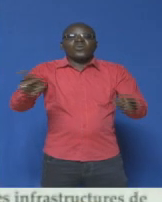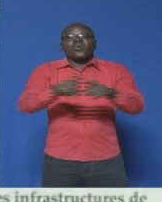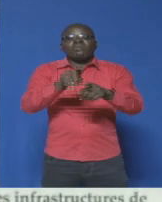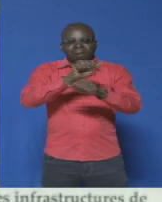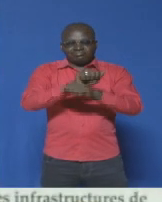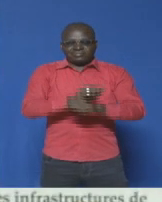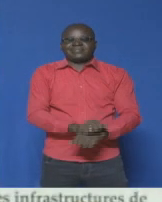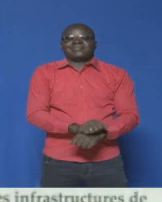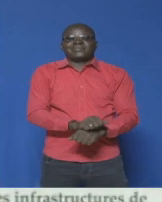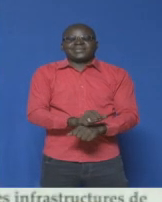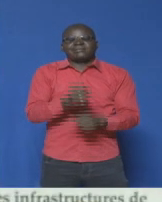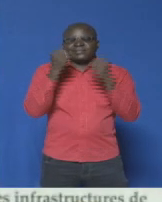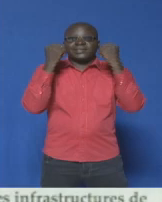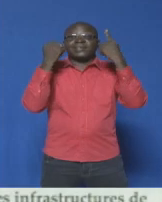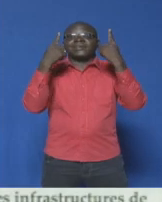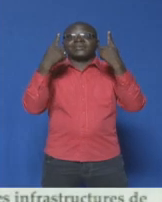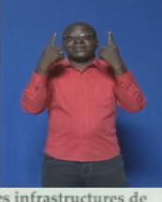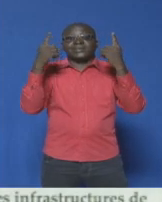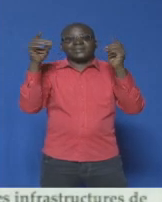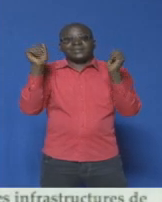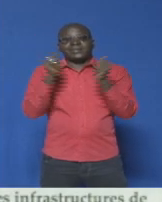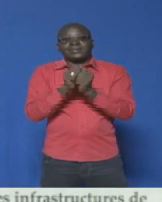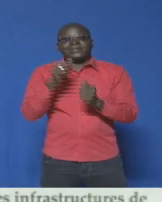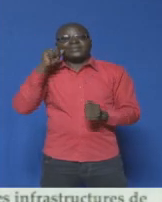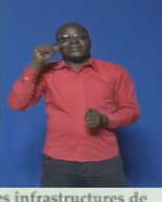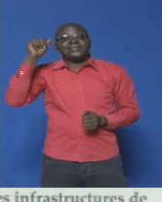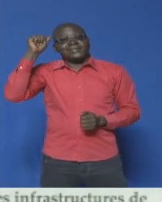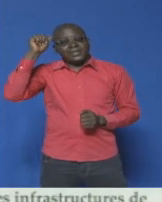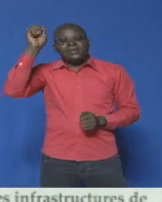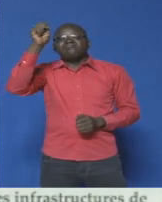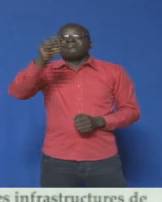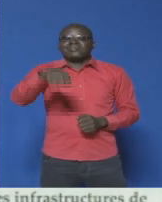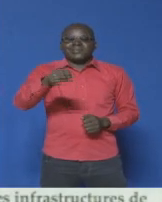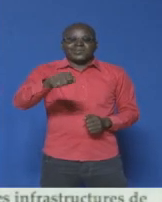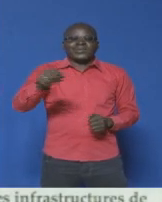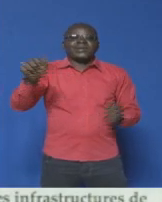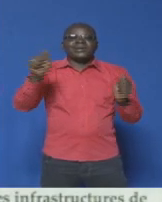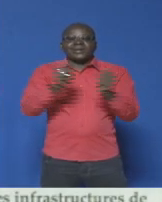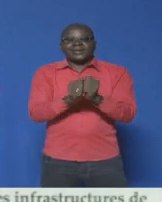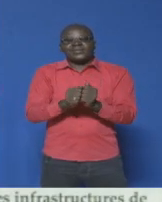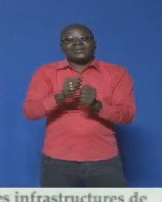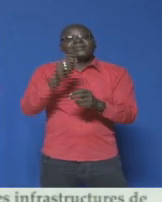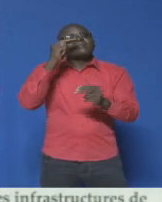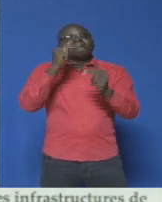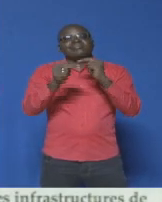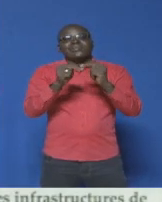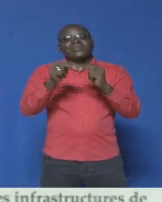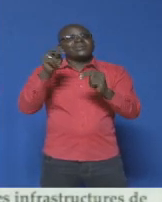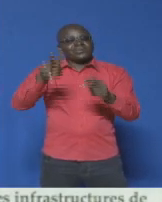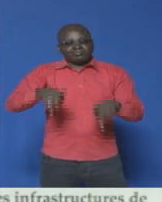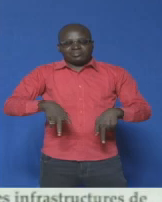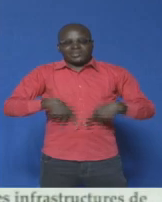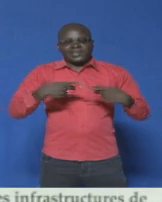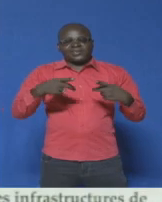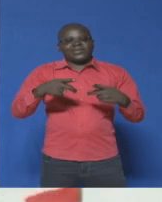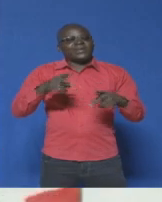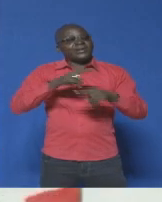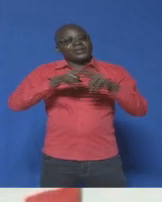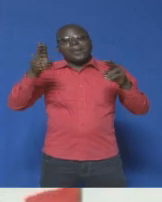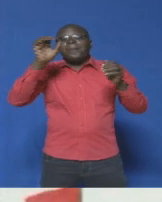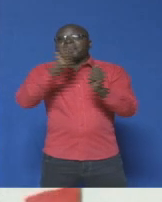'est réveillé avec la frénésie quotidienne, oui, avec le coup normal de la vie, avant que l'anormal ne prenne le dessus.